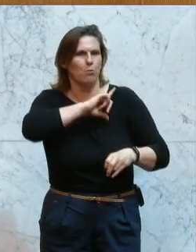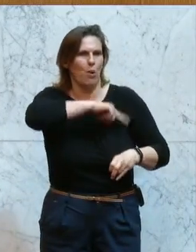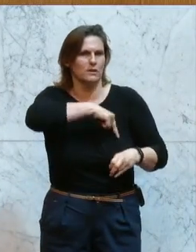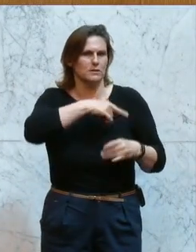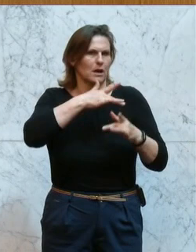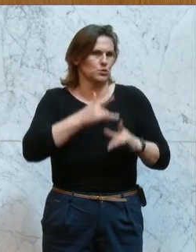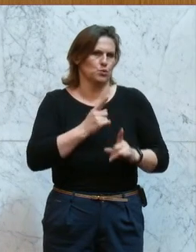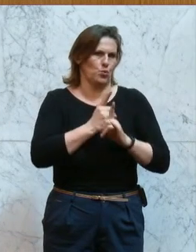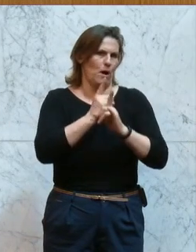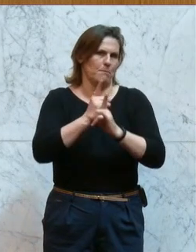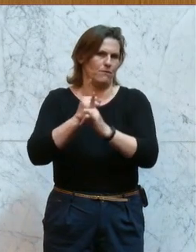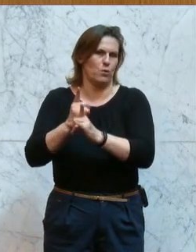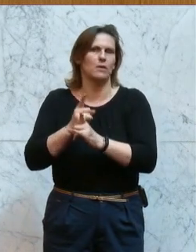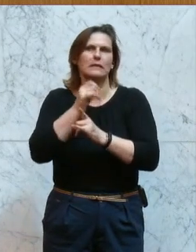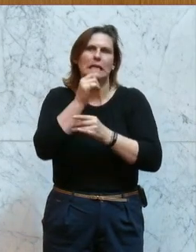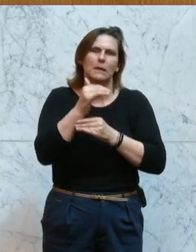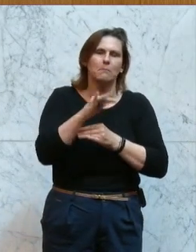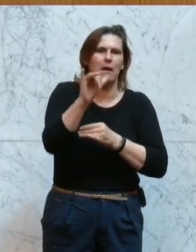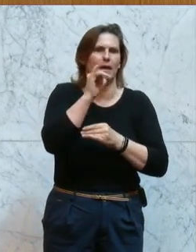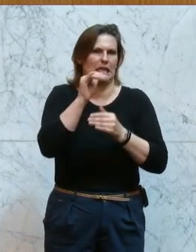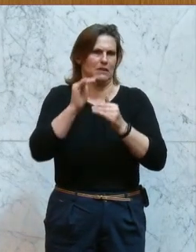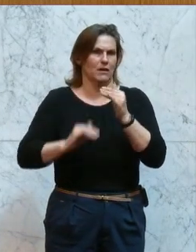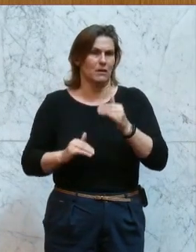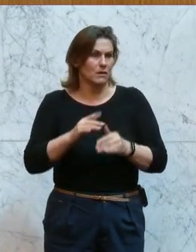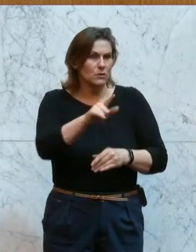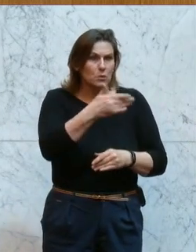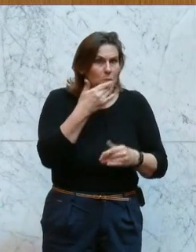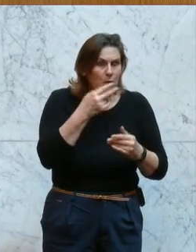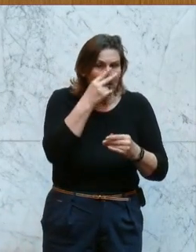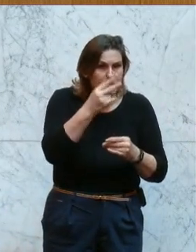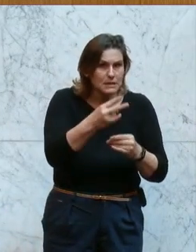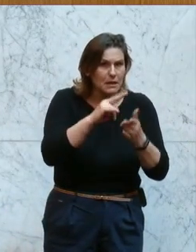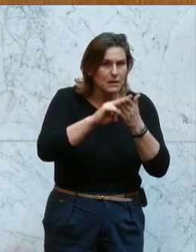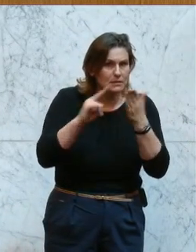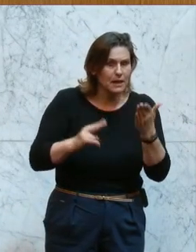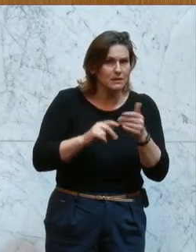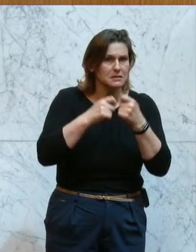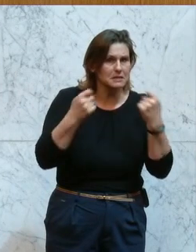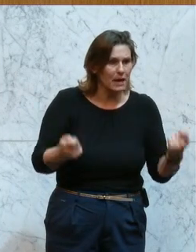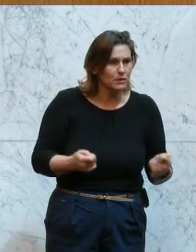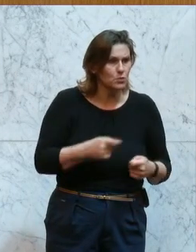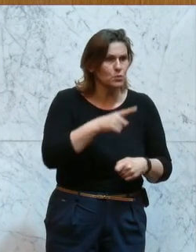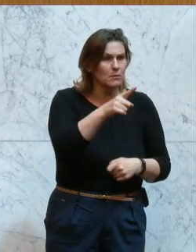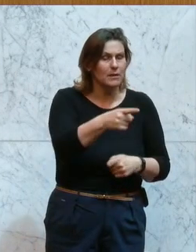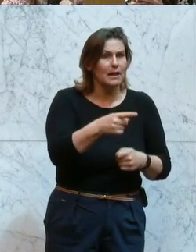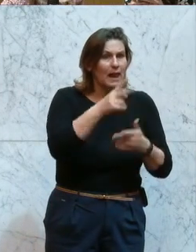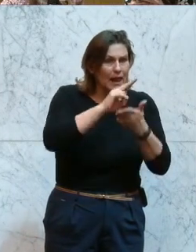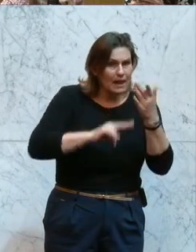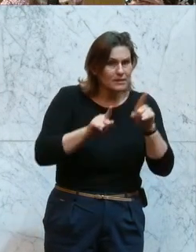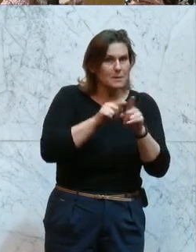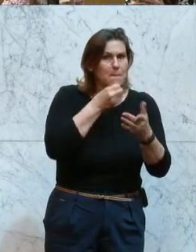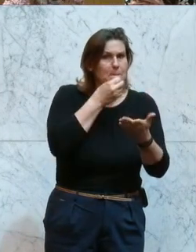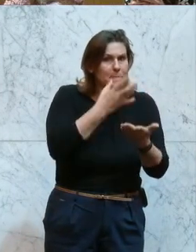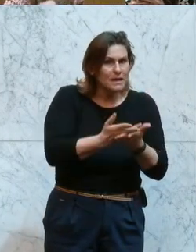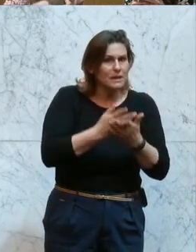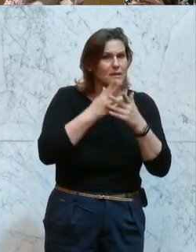vollstreckt wurde. Nicht mehr, nicht weniger. Dann lesen Sie keine Zeitung. Dort haben Sie es drin gelesen, aber lesen Sie auch die Berichte aus dem